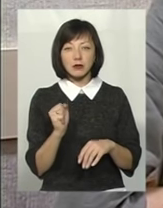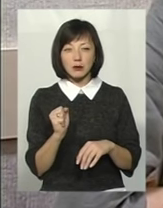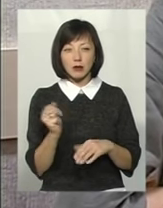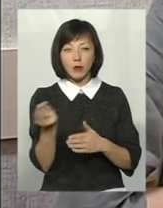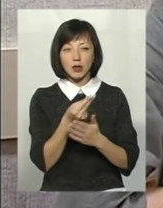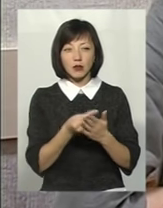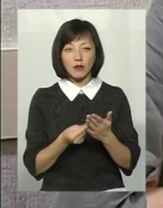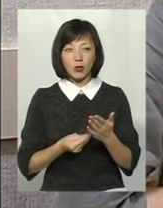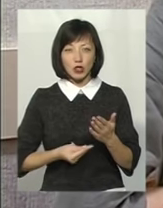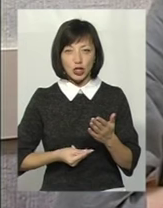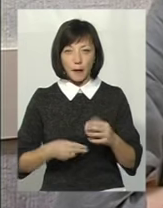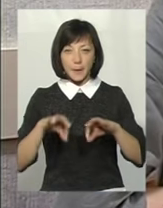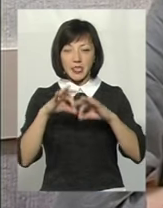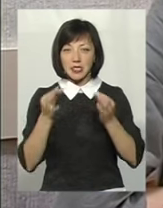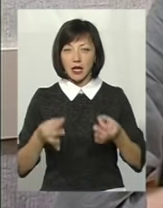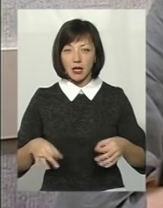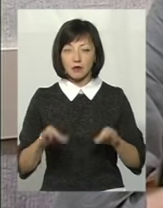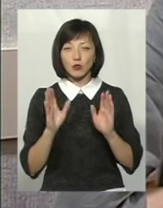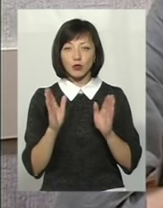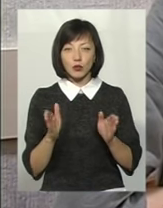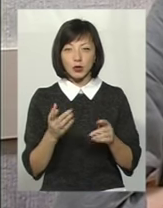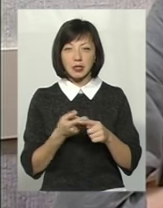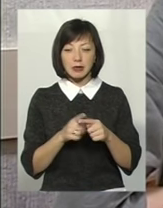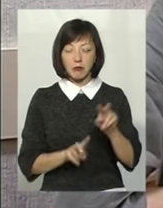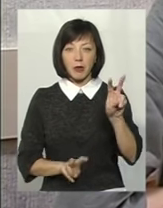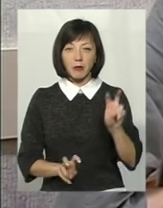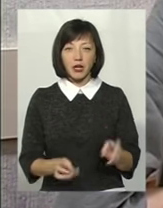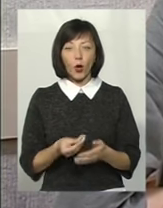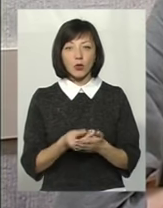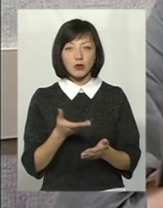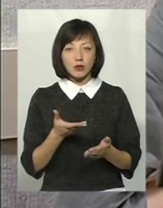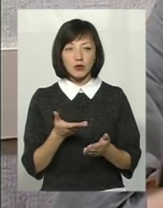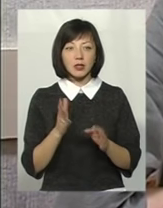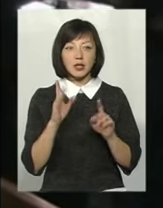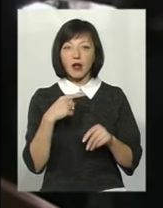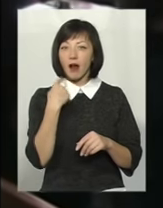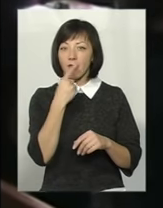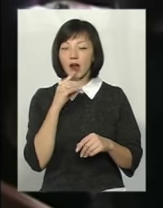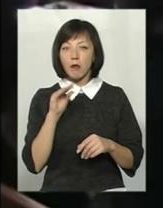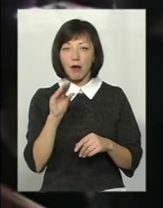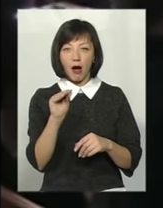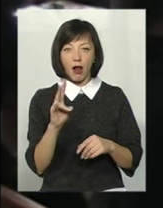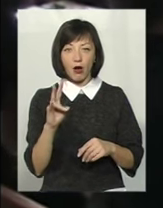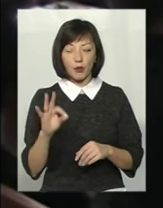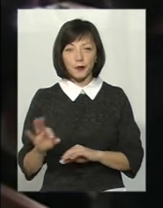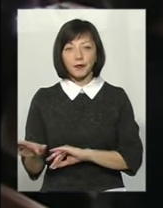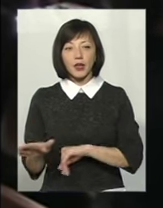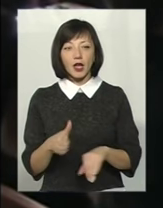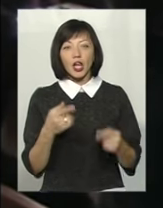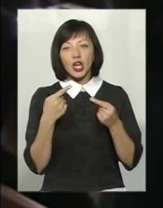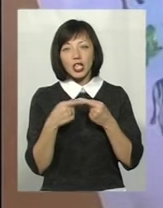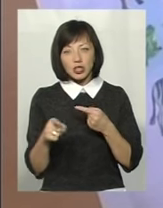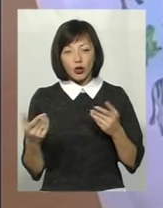образотворче мистецтво. Ці предмети будуть оцінюватись вербально. Серед інших нововведень – зняття